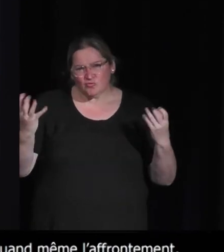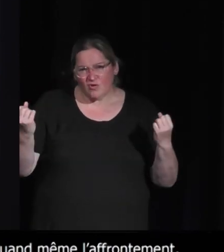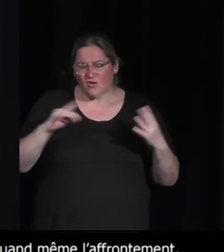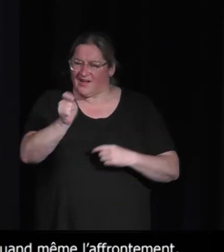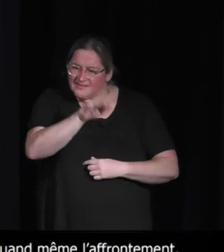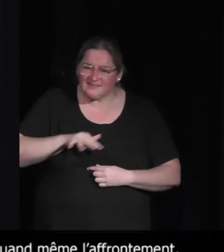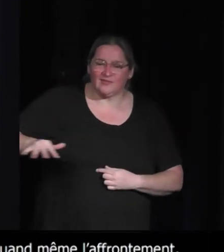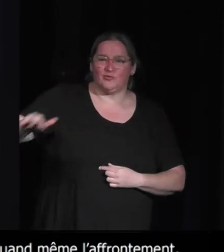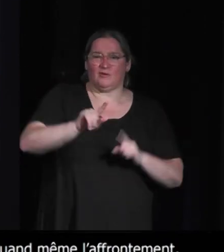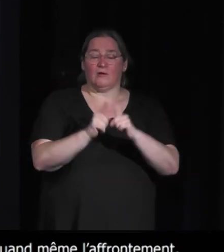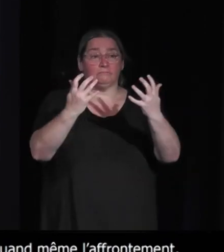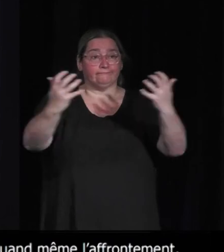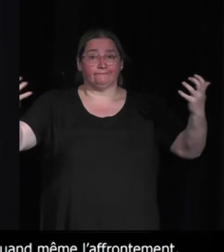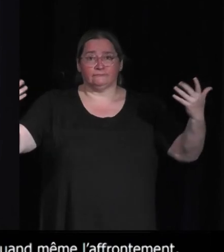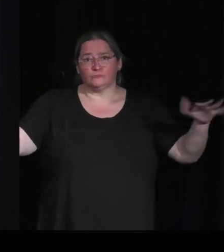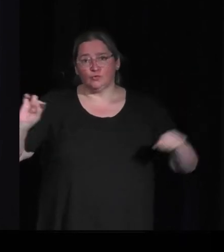simple décor.